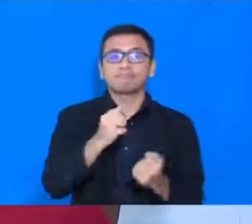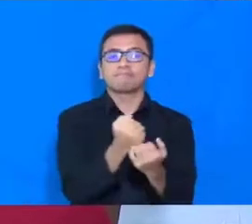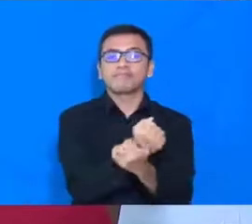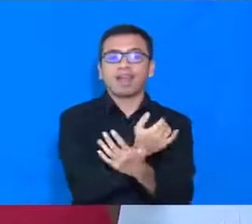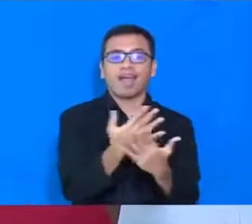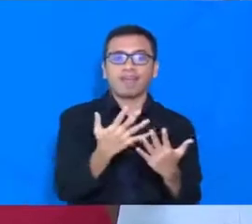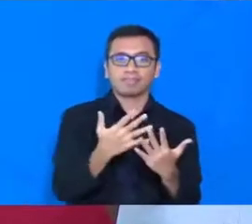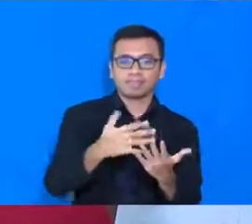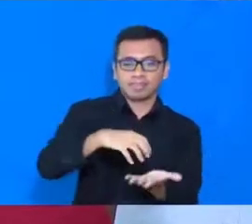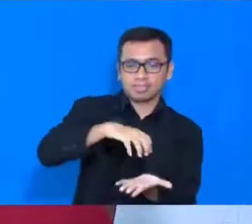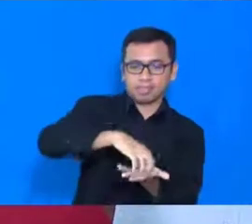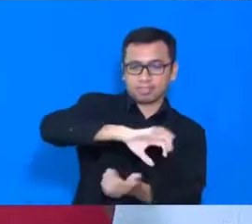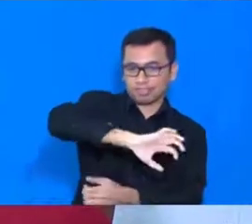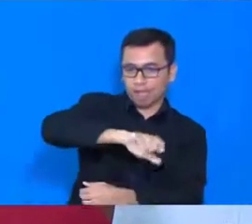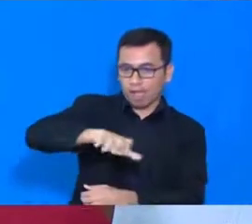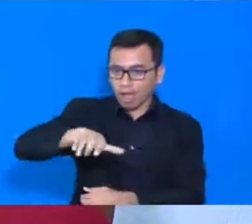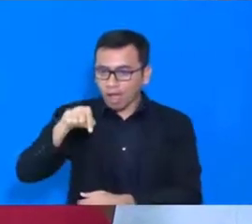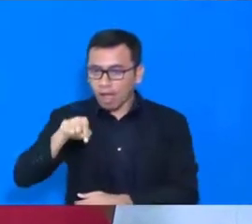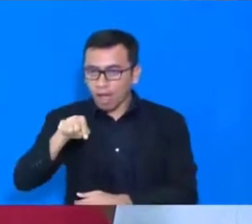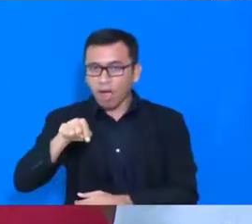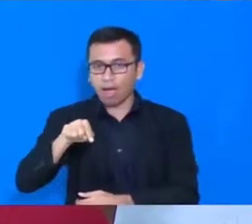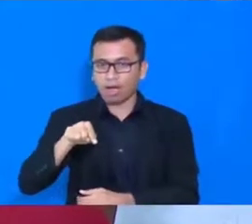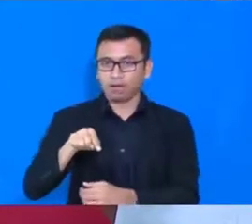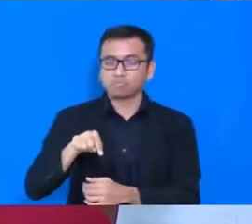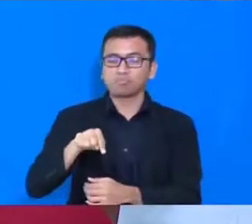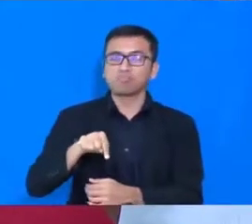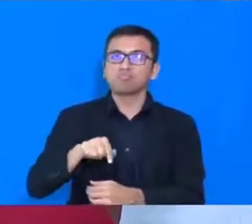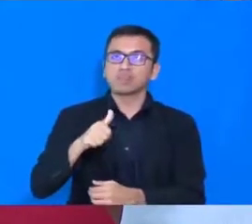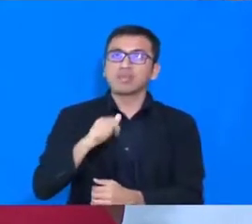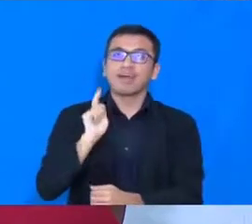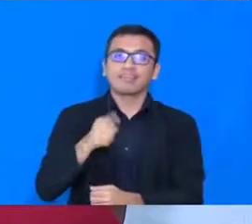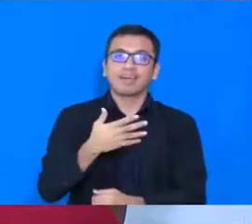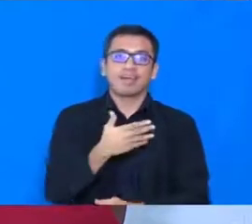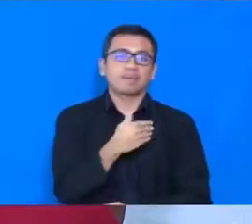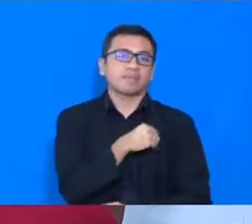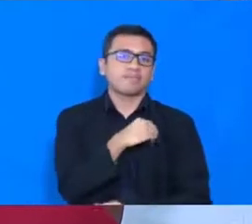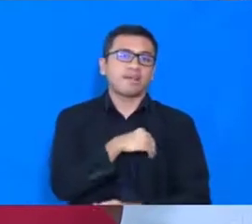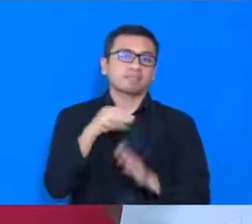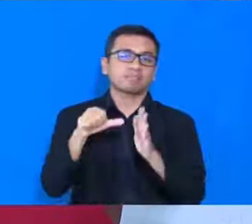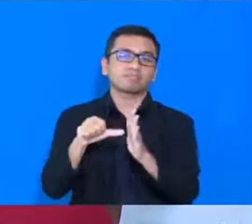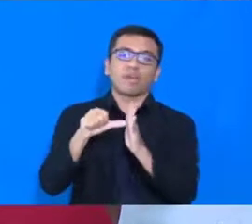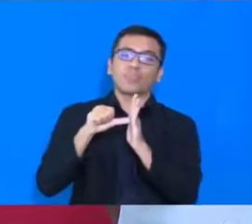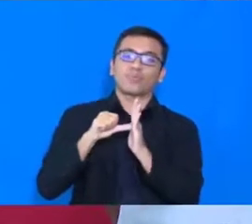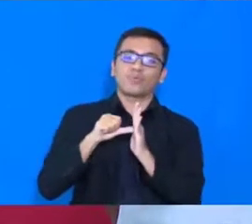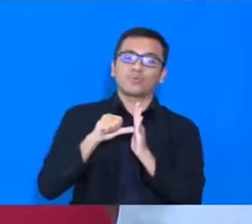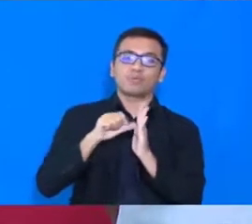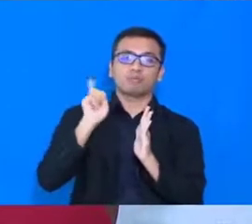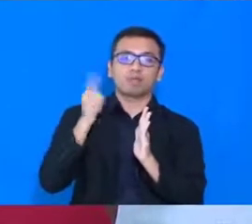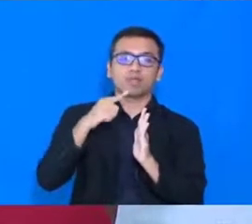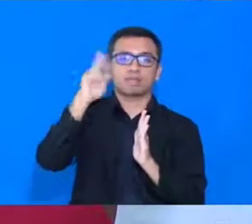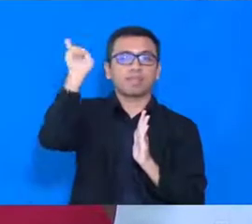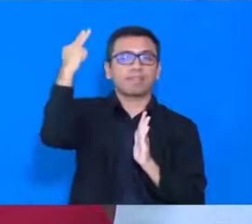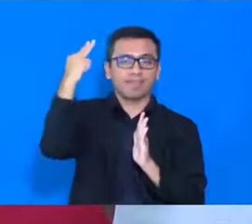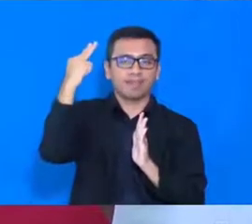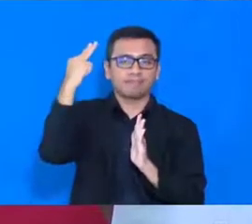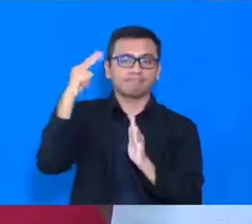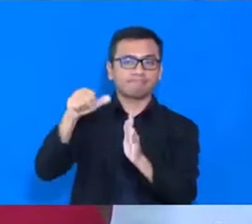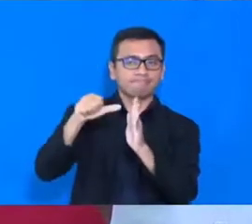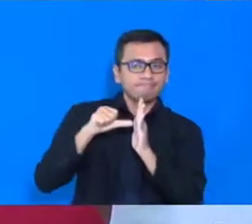daerahnya masing-masing yang terdampak, benar-benar bisa mendapatkan, support, bantuan, sehingga bisa,